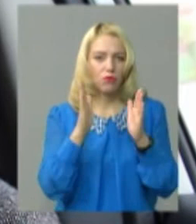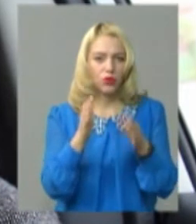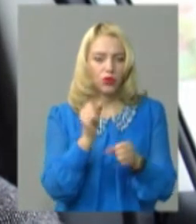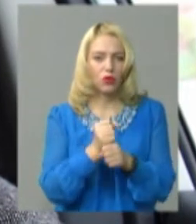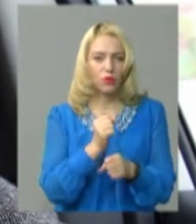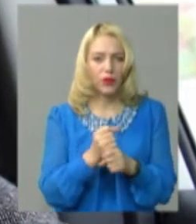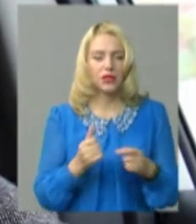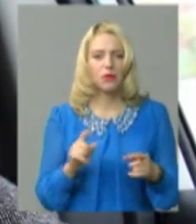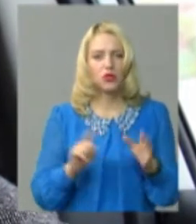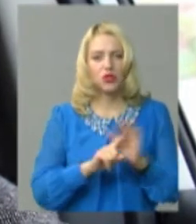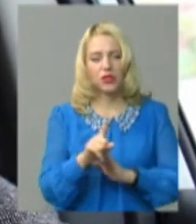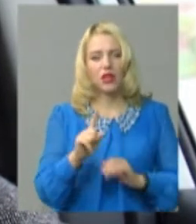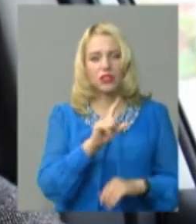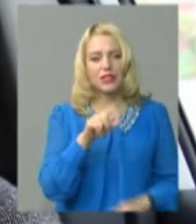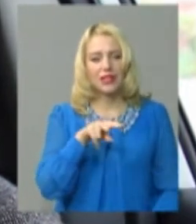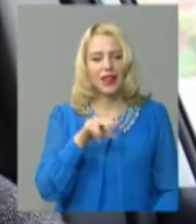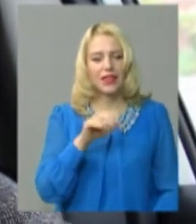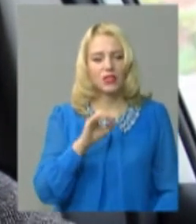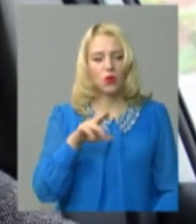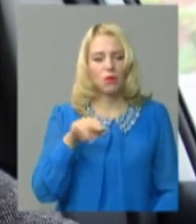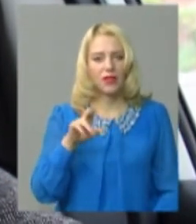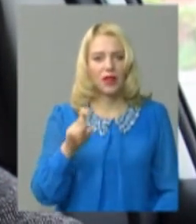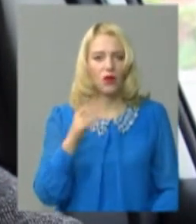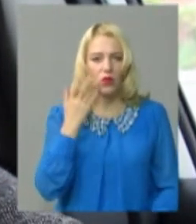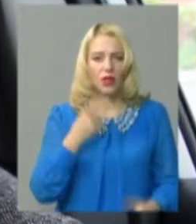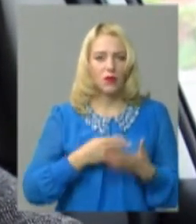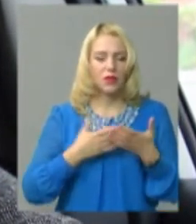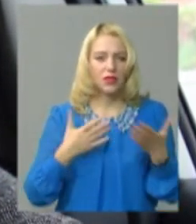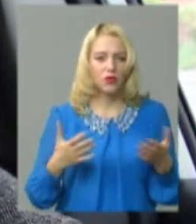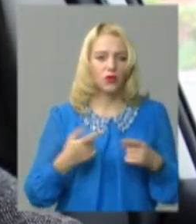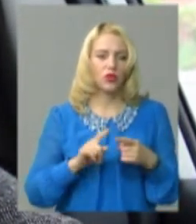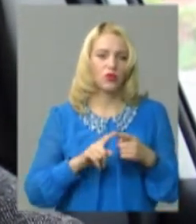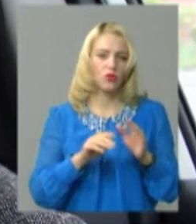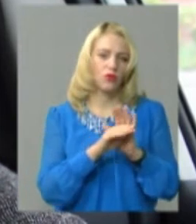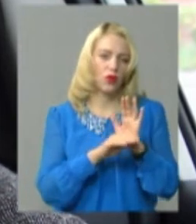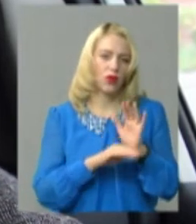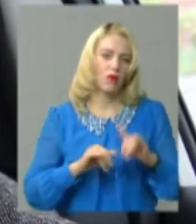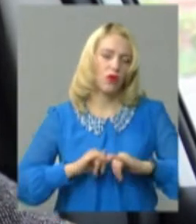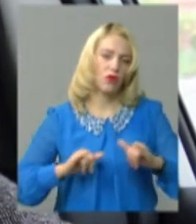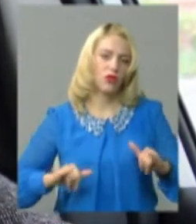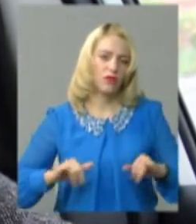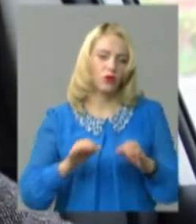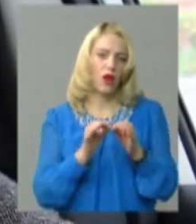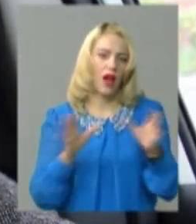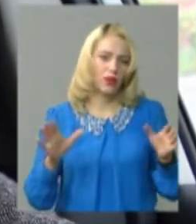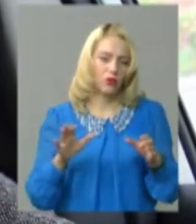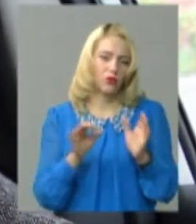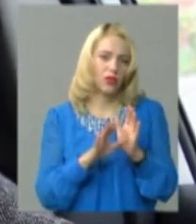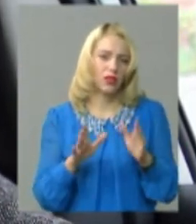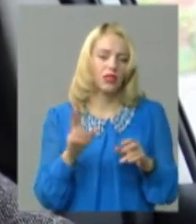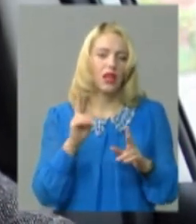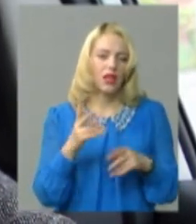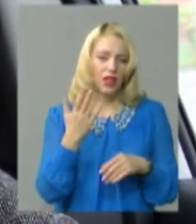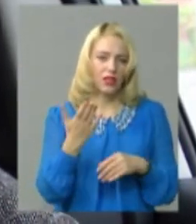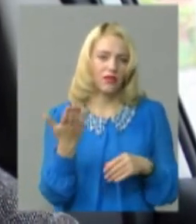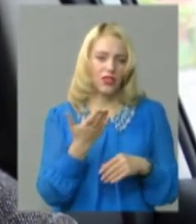робити, починаючи з листопада, коли презентують цю програму розвитку атомної енергетики, як депутат, які